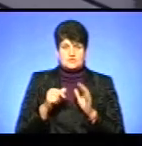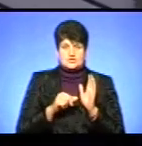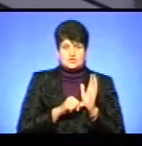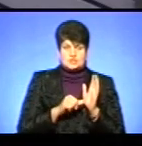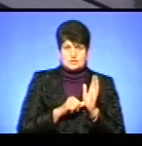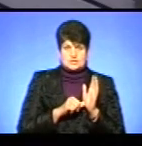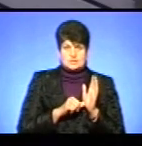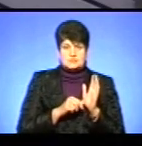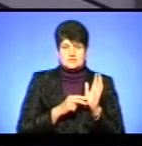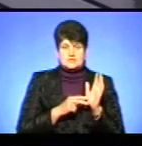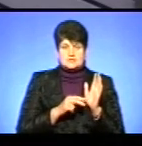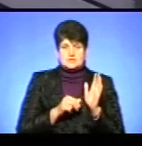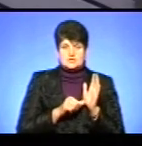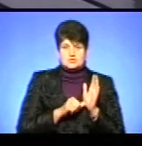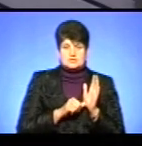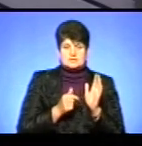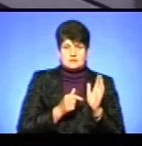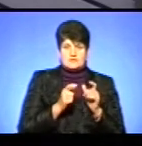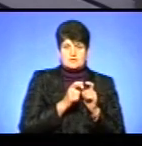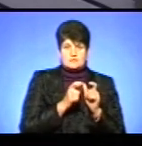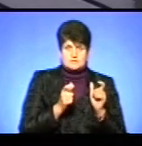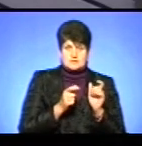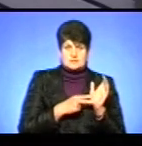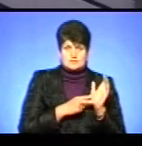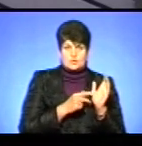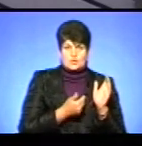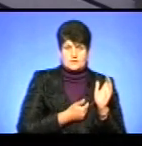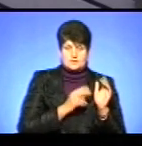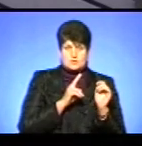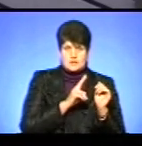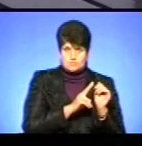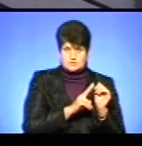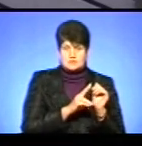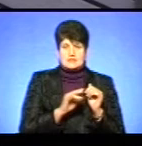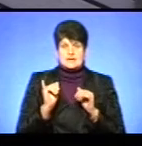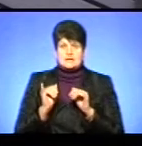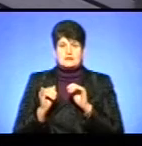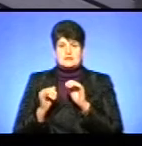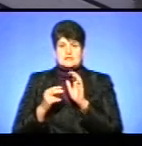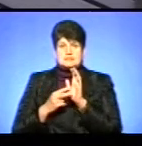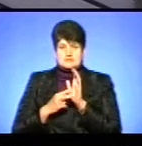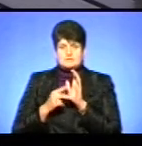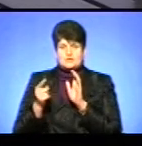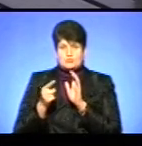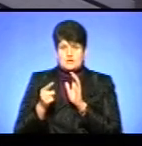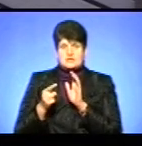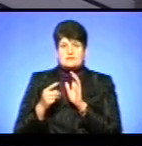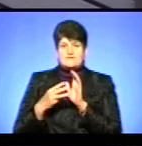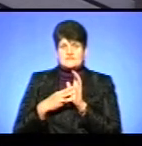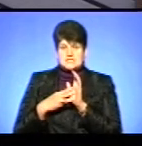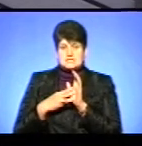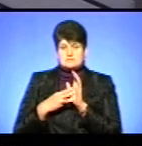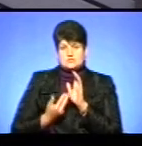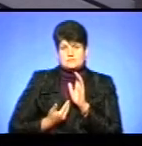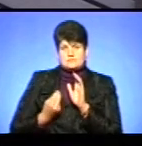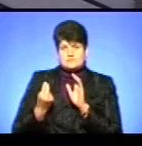гривень, картка Тернополянина, 7 готівка в тролейбусі, і 7 картка Тернополянина в автобусі, 8